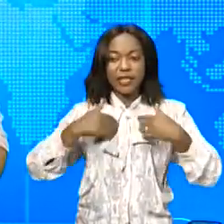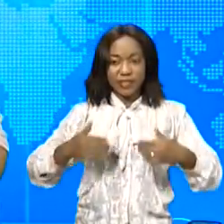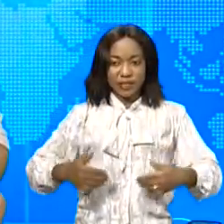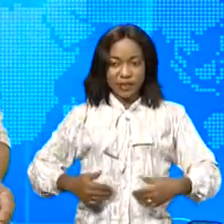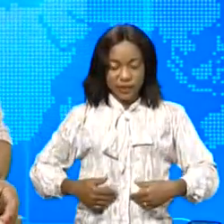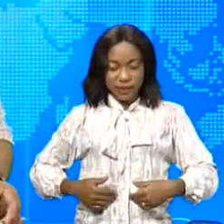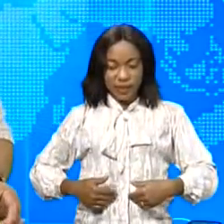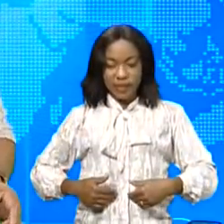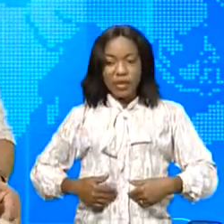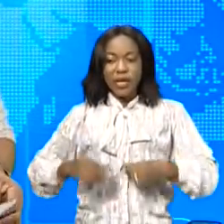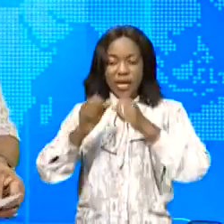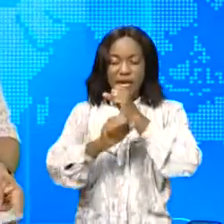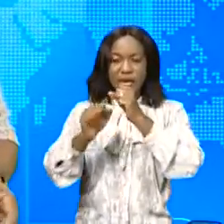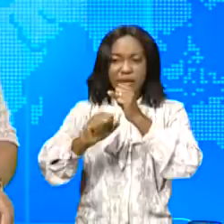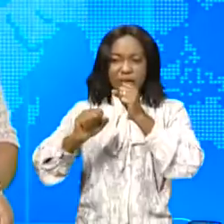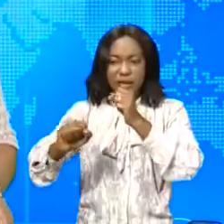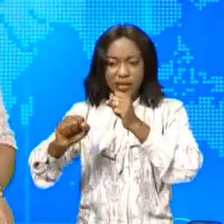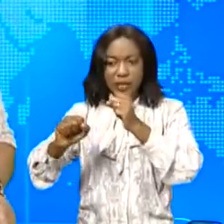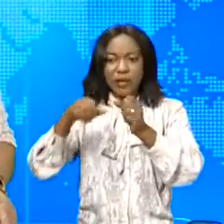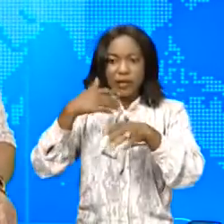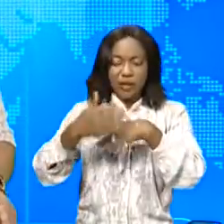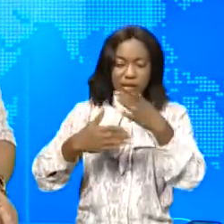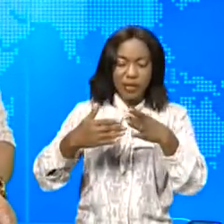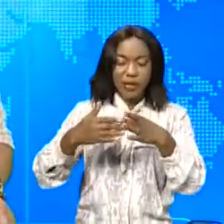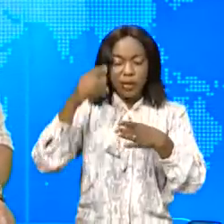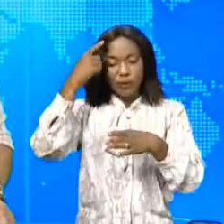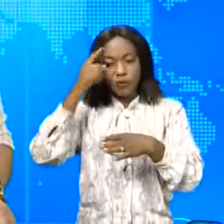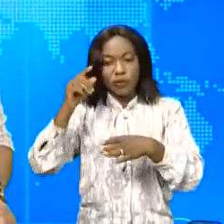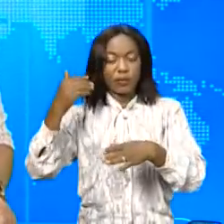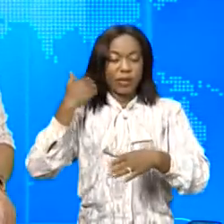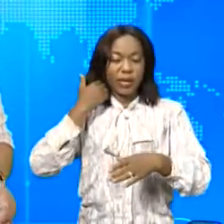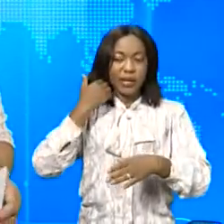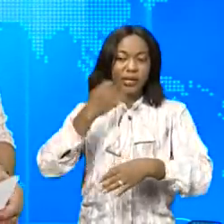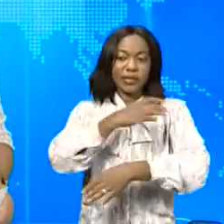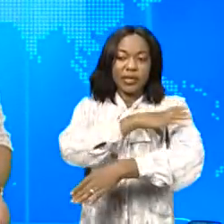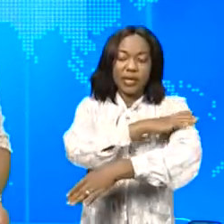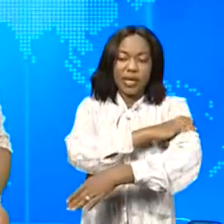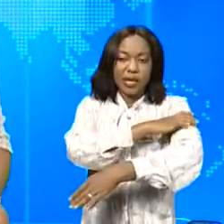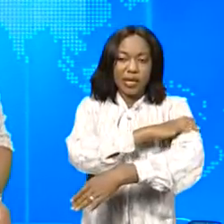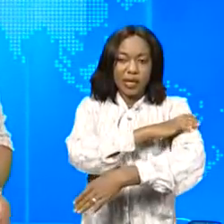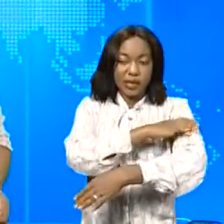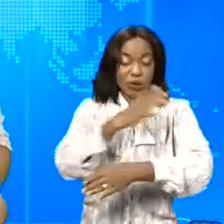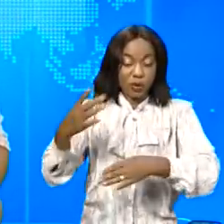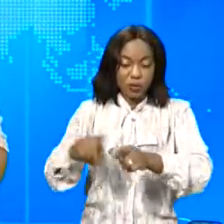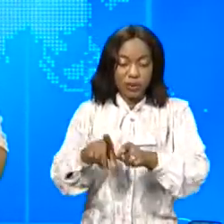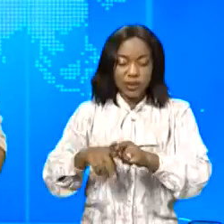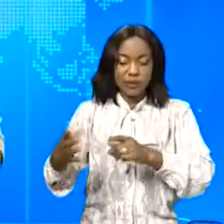campagne de dépistage des maladies cardiovasculaires est organisée pour le dépistage et la prise en charge des malades.